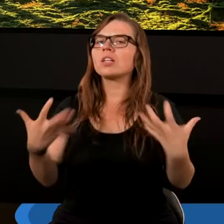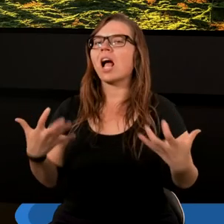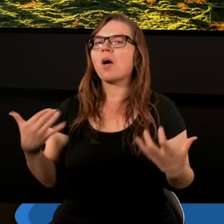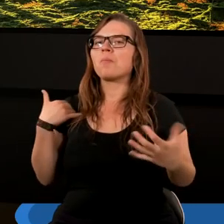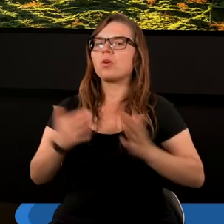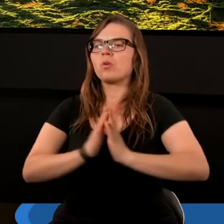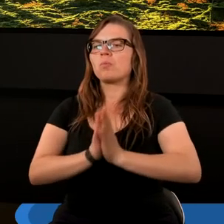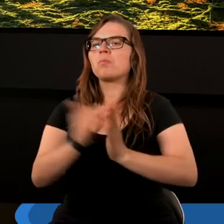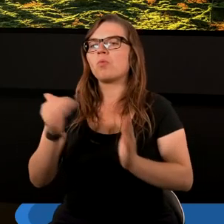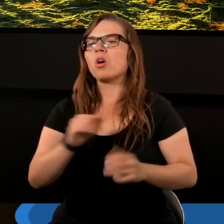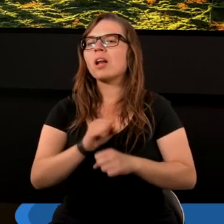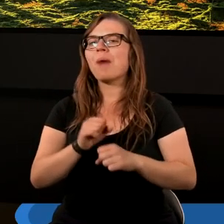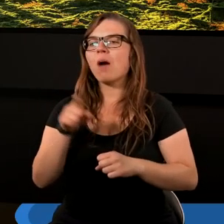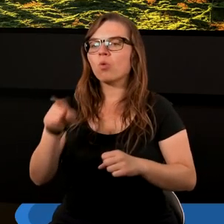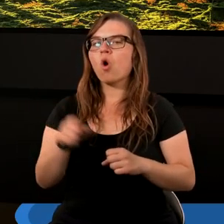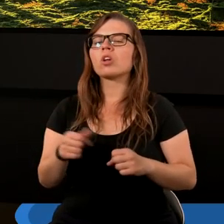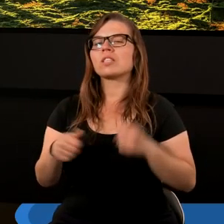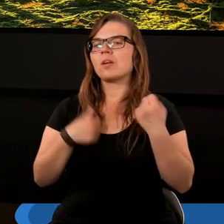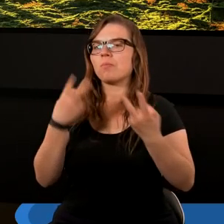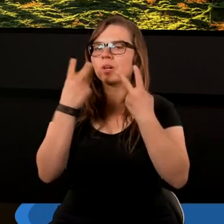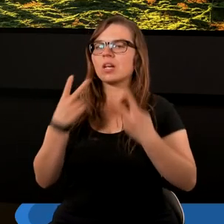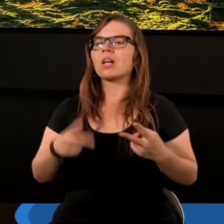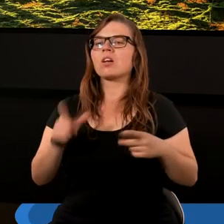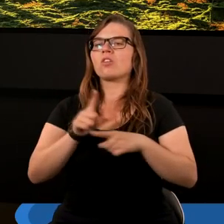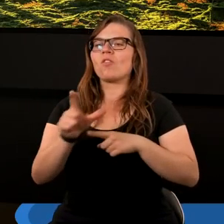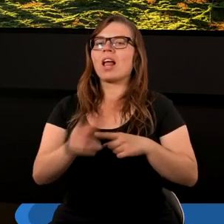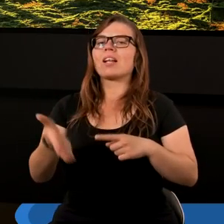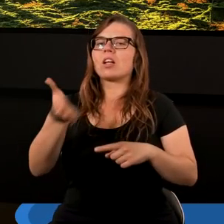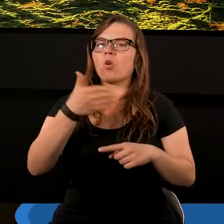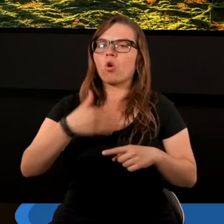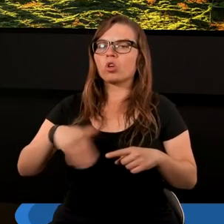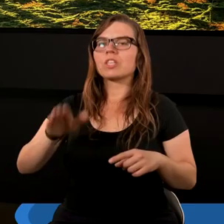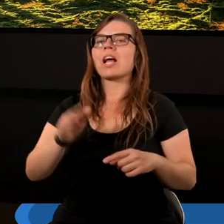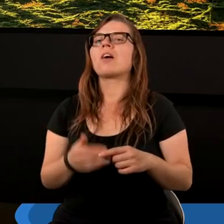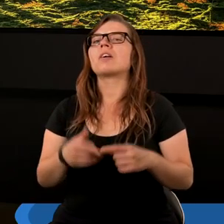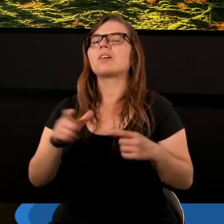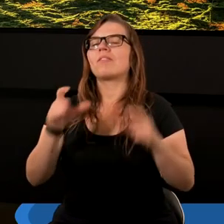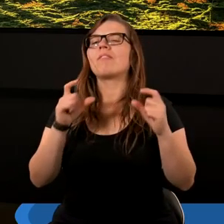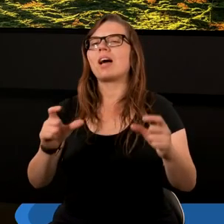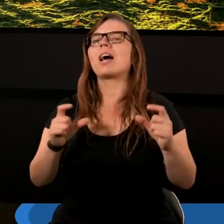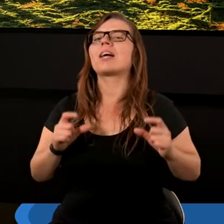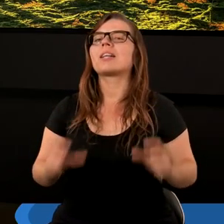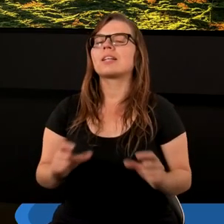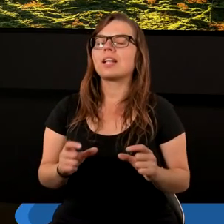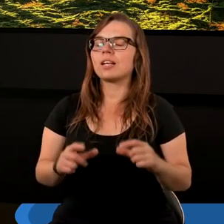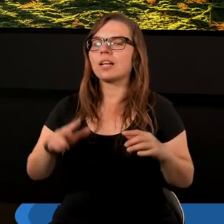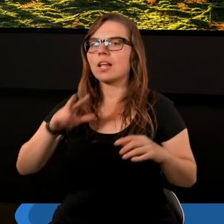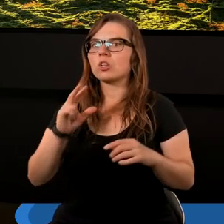poprosić mosze Małgosiu, żebyś przeczytała z dwunastego rozdziału werset